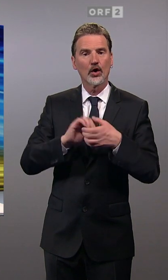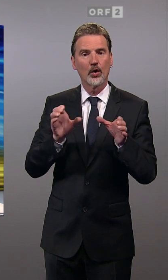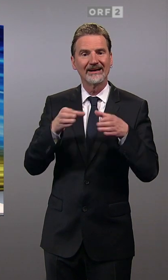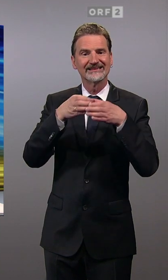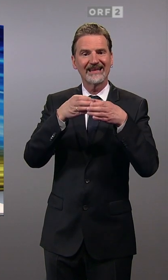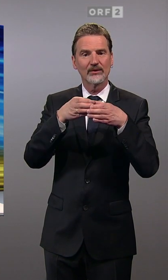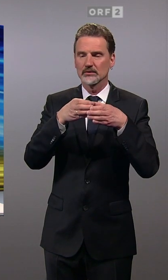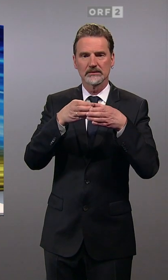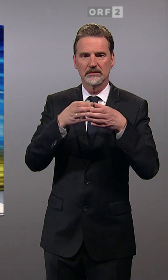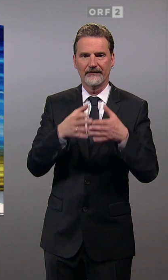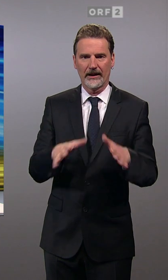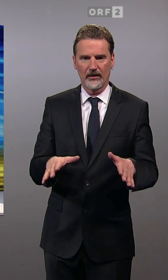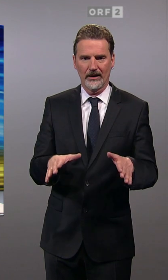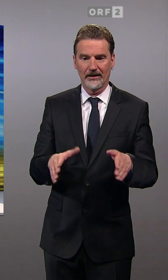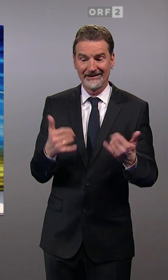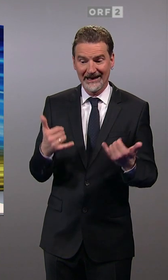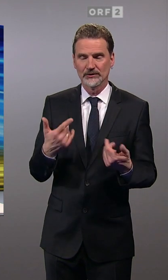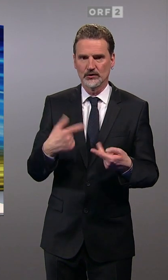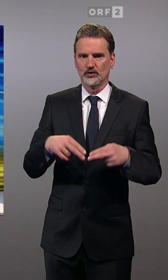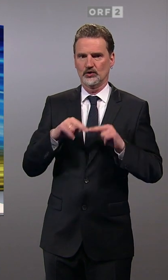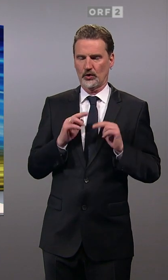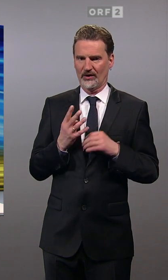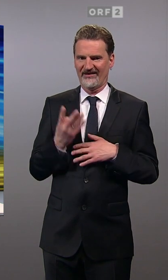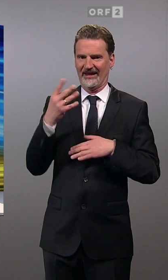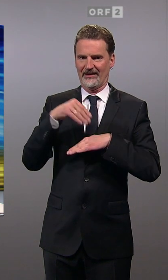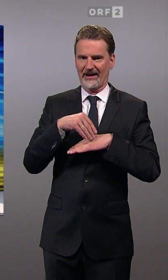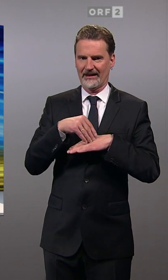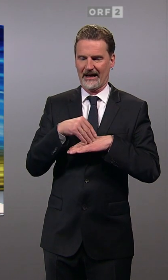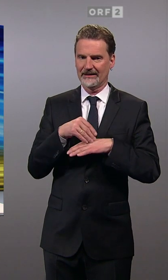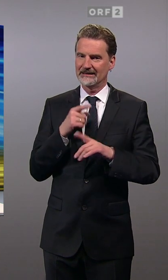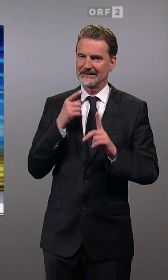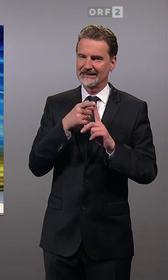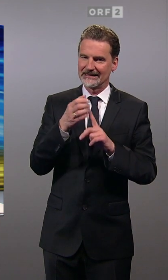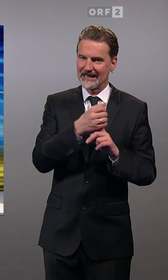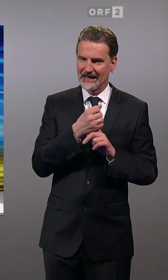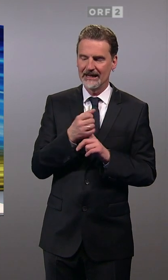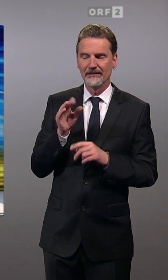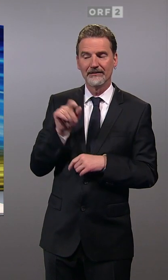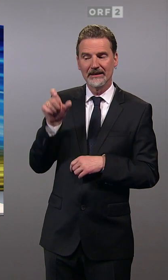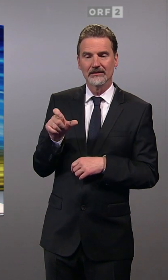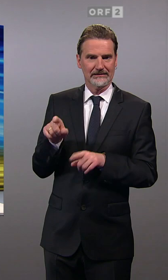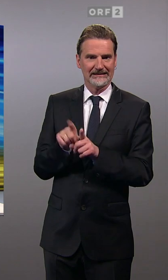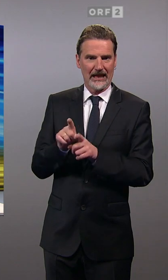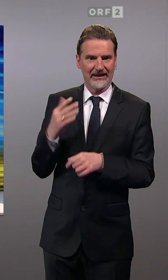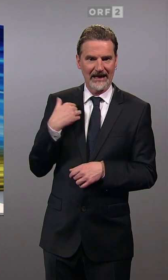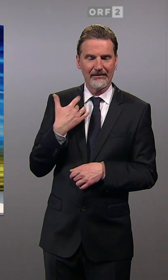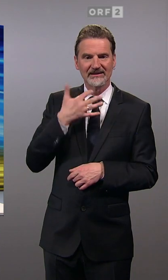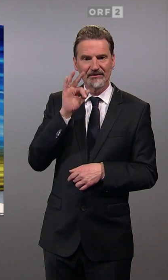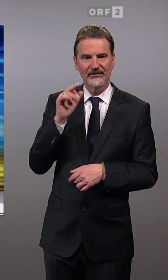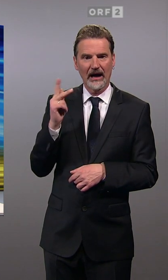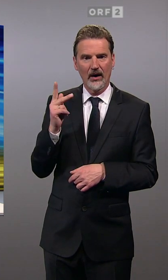verloren. Dieses Mal soll das revidiert werden. Gelingen soll das neuerlich mit Helga Chrisma an der Spitze, die eine starke